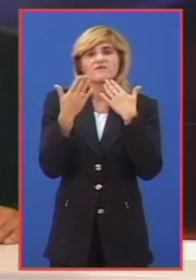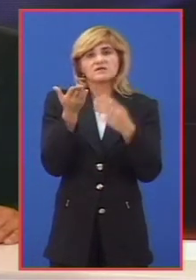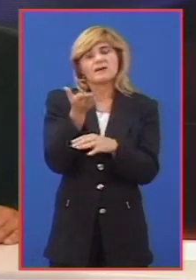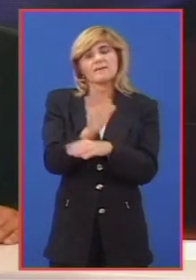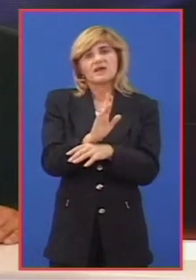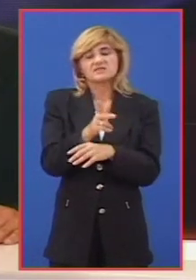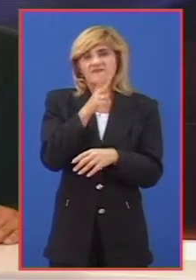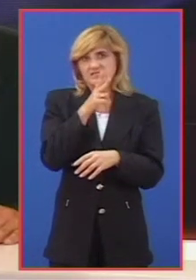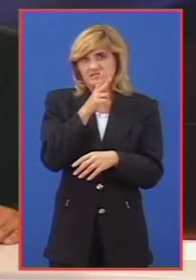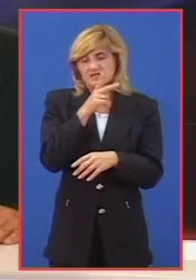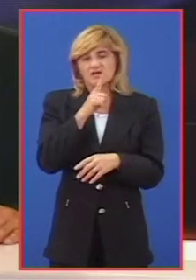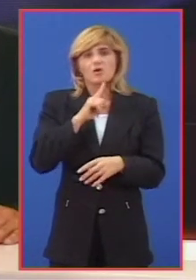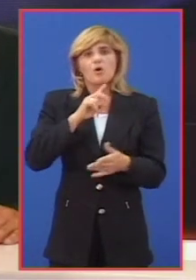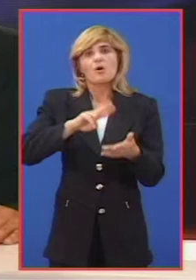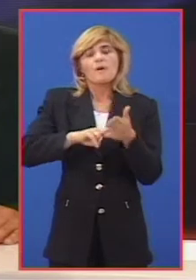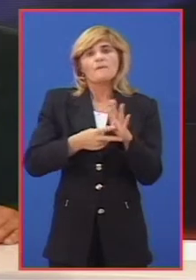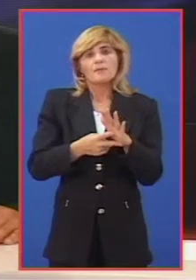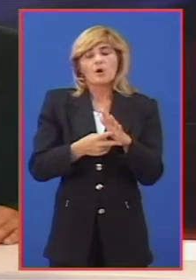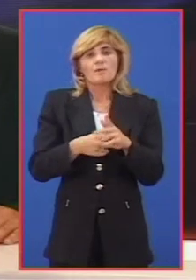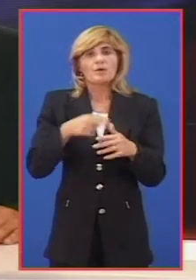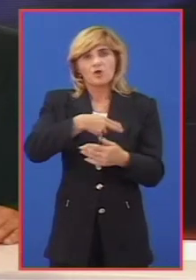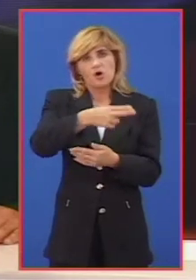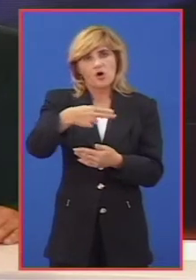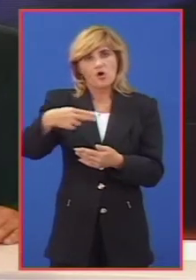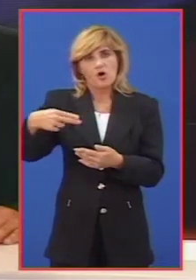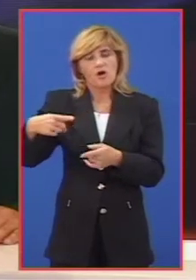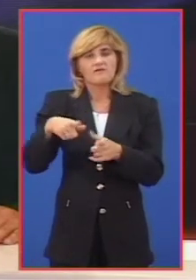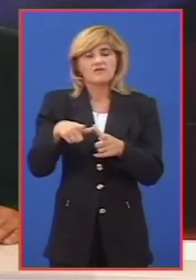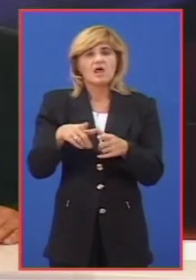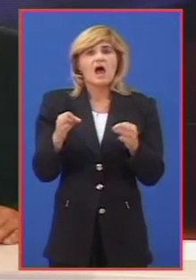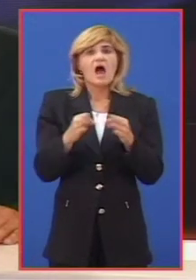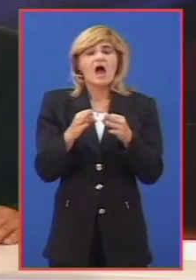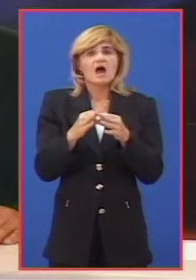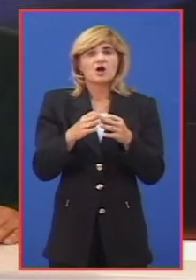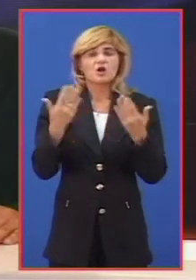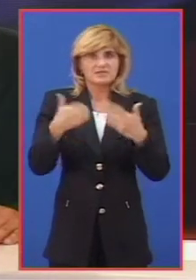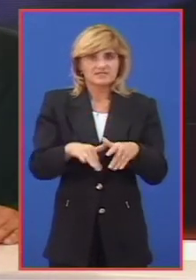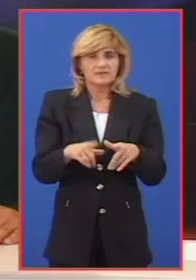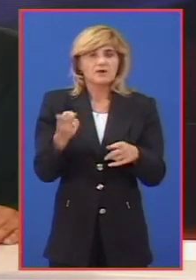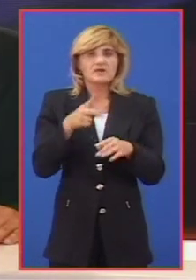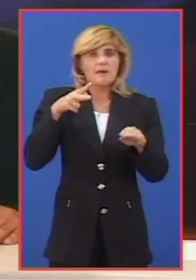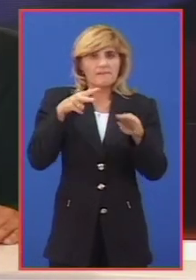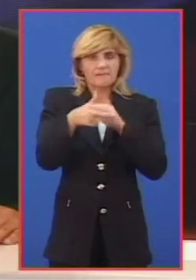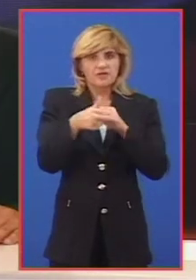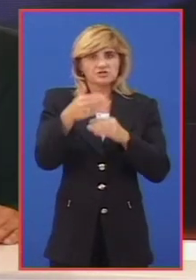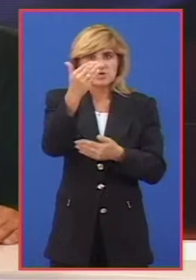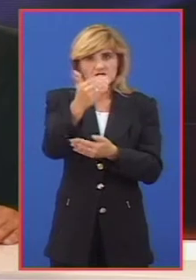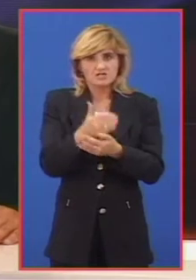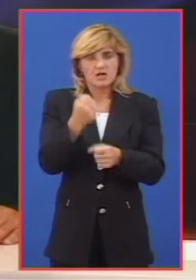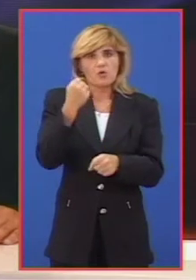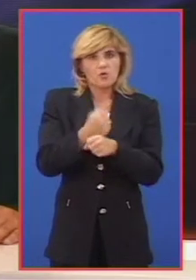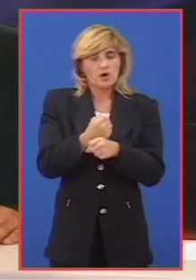sindikata. Problem sa kolektivnim ugovorom javio se i u preduzeću Agroseme, gde je prekršen zakon o radu jer